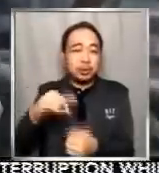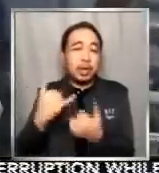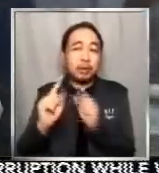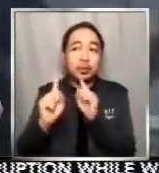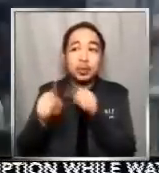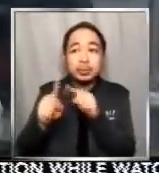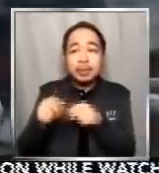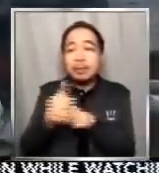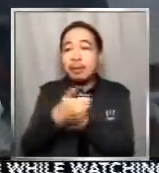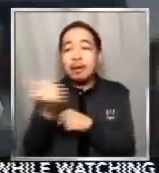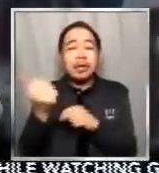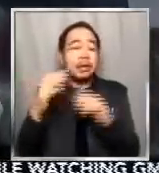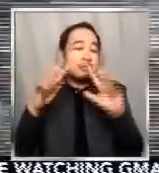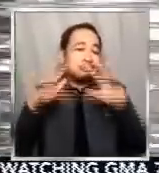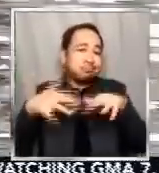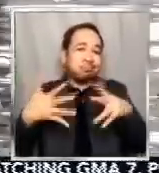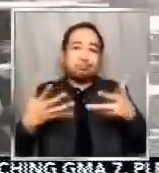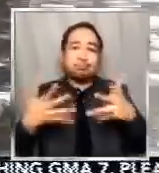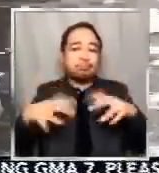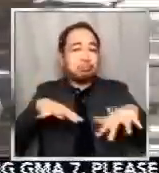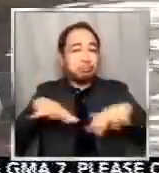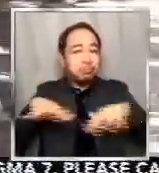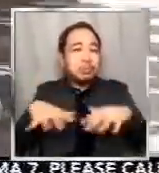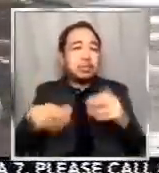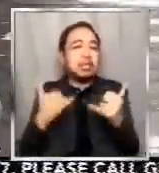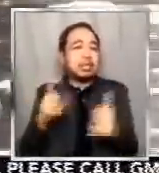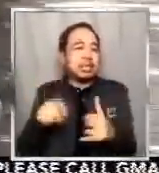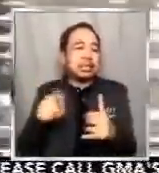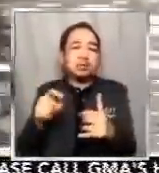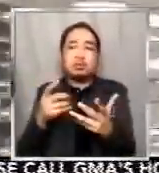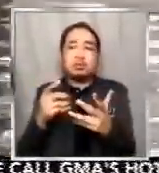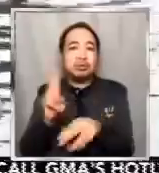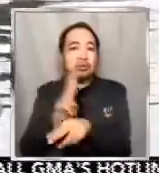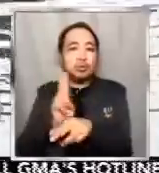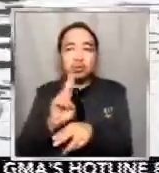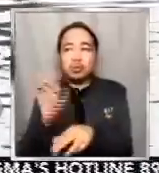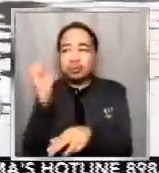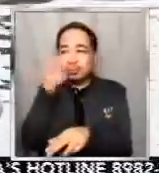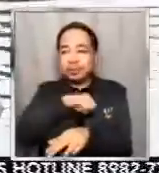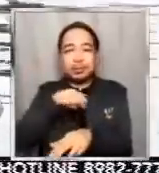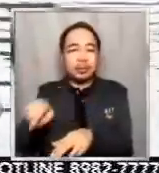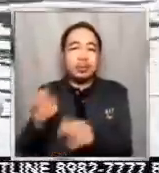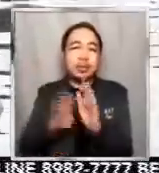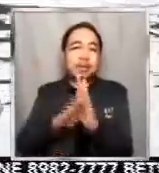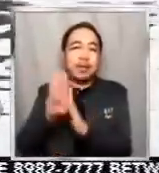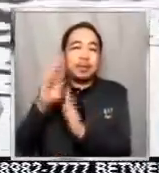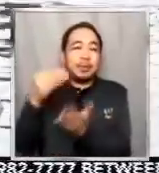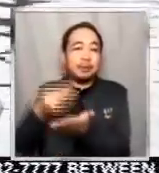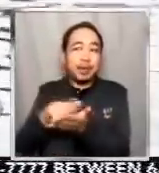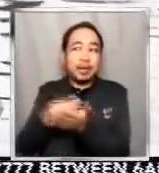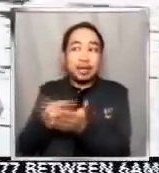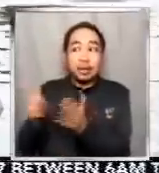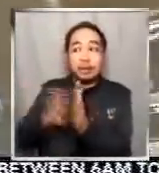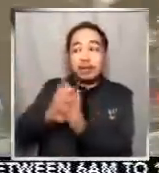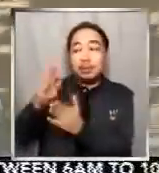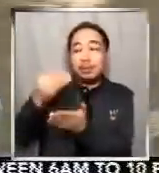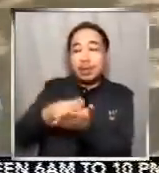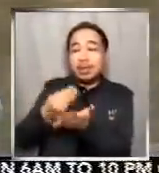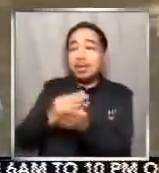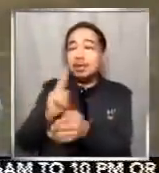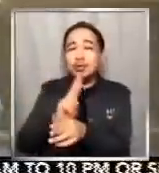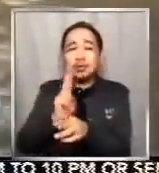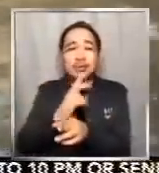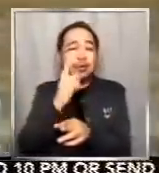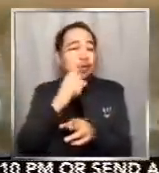kailangan na nilang gamitin ang natitira sa development fund. ang pondong para sana sa mga proyektong tulad ng rehabilitasyon ng mga health